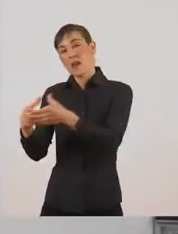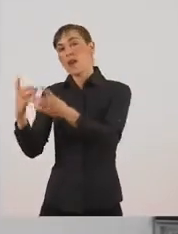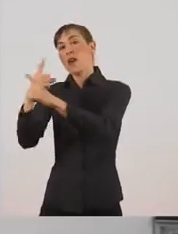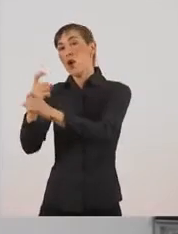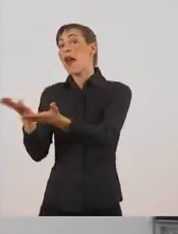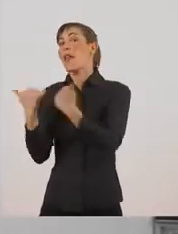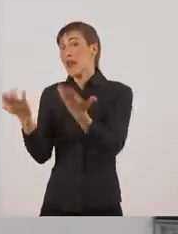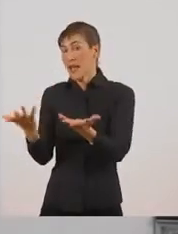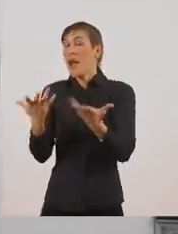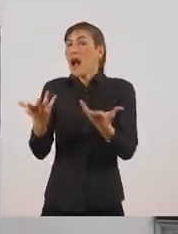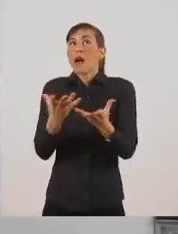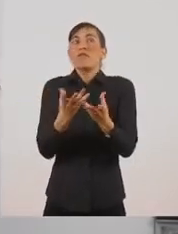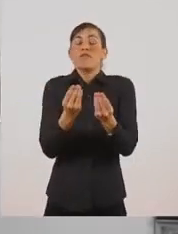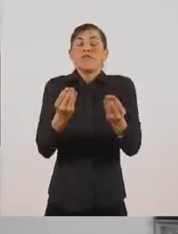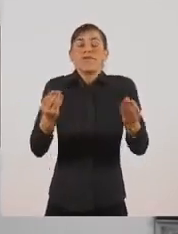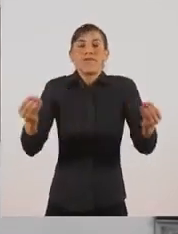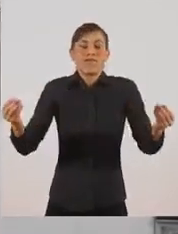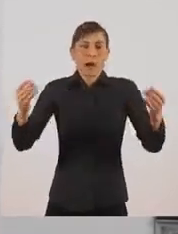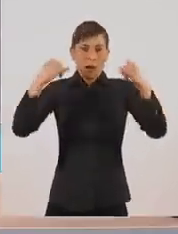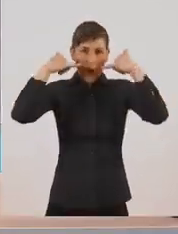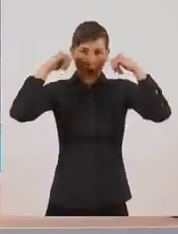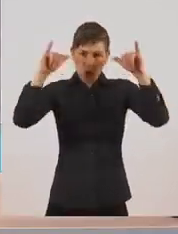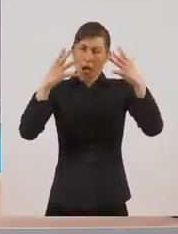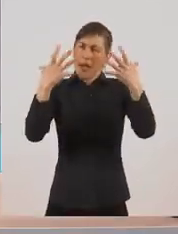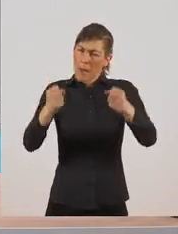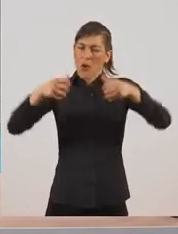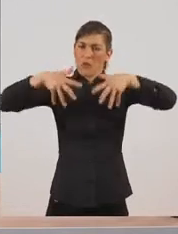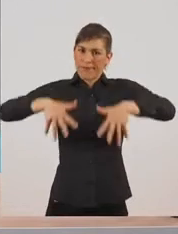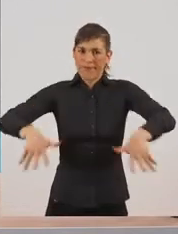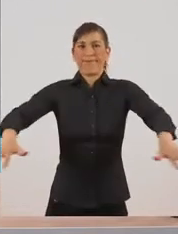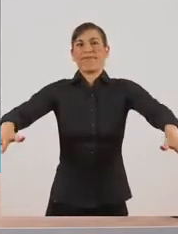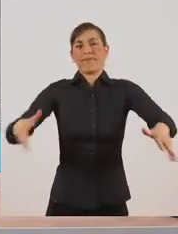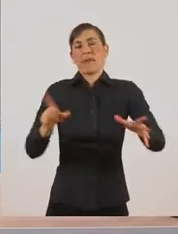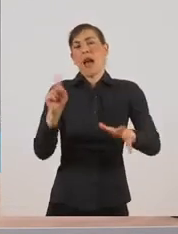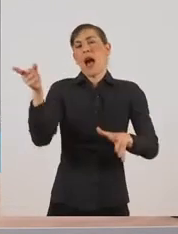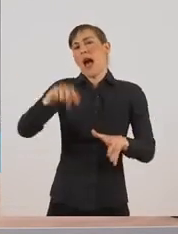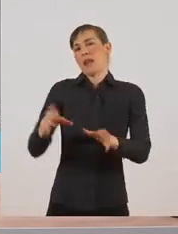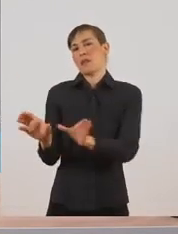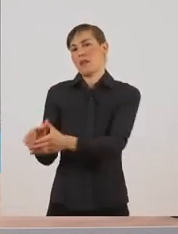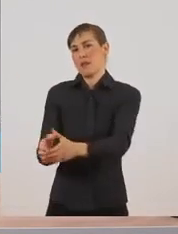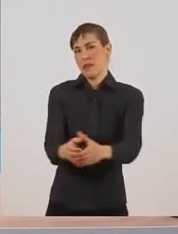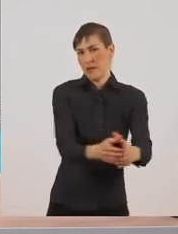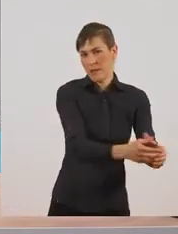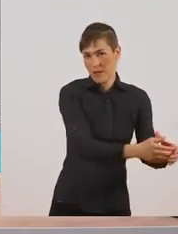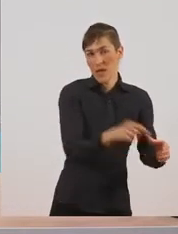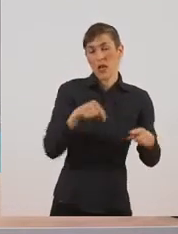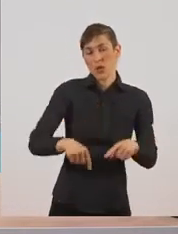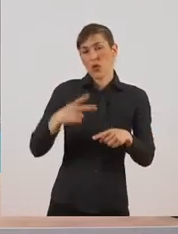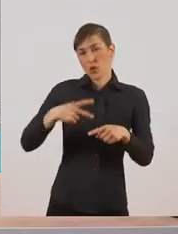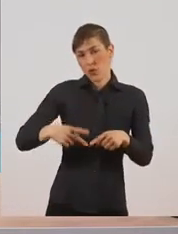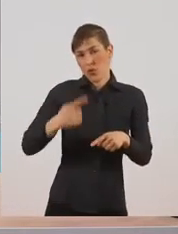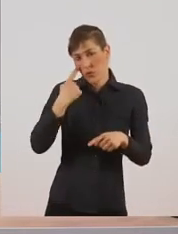τα ζώα μας, χωρίζονται και σε υποκατηγορίες. Εμείς τώρα δεν θα δούμε τις υποκατηγορίες, διότι τις υποκατηγορίες θα τις δείτε στην έκτη.